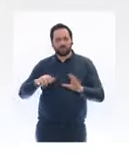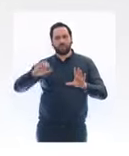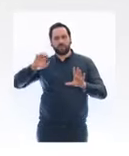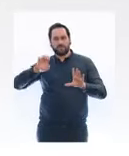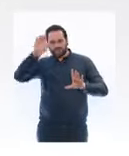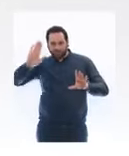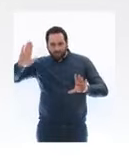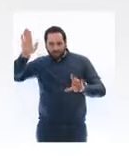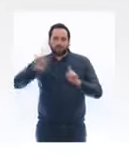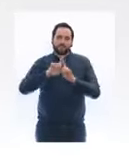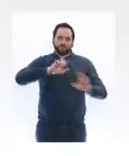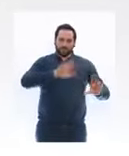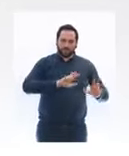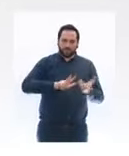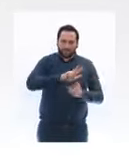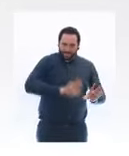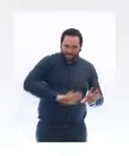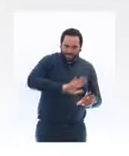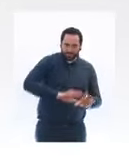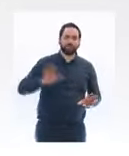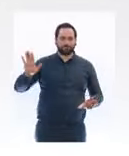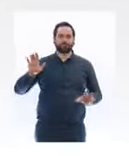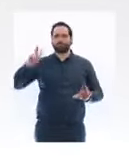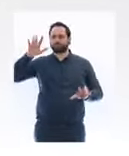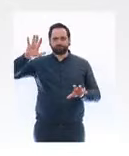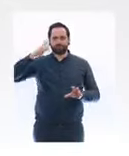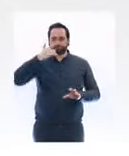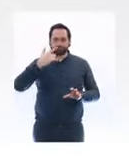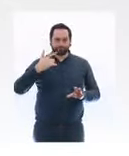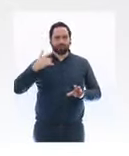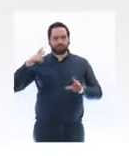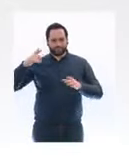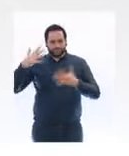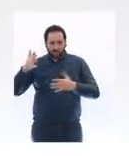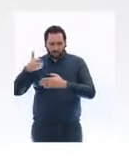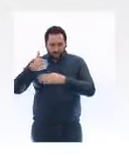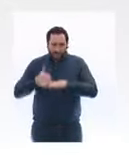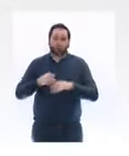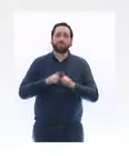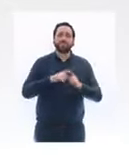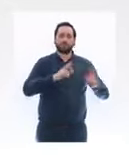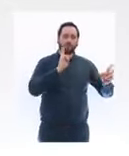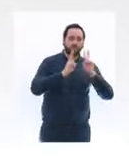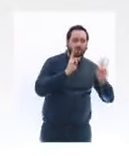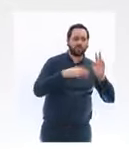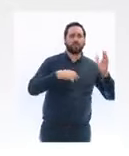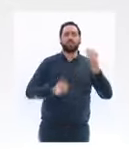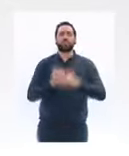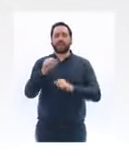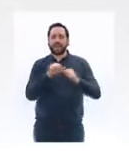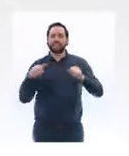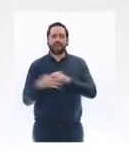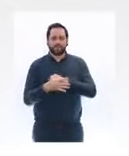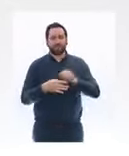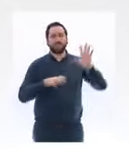régions dans lesquelles la pression sanitaire est encore un peu plus faible, je pense notamment à la Bretagne et la Nouvelle-Aquitaine. Cette solidarité entre les régions